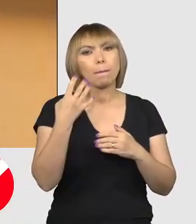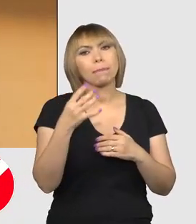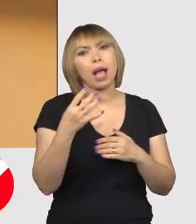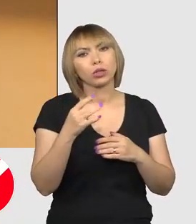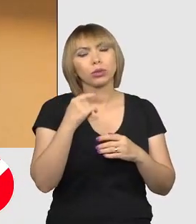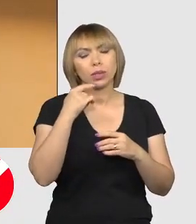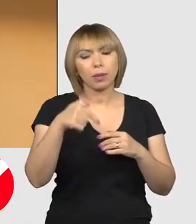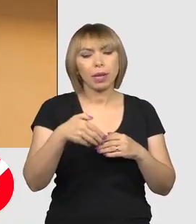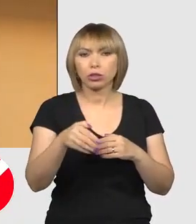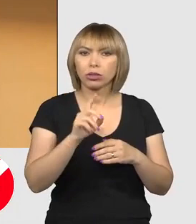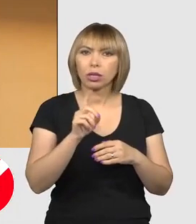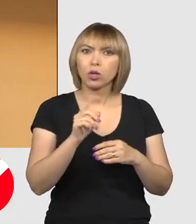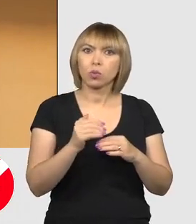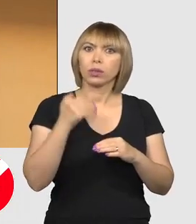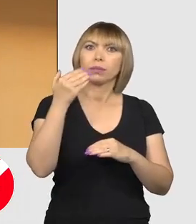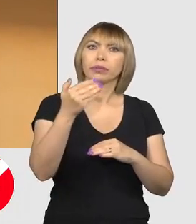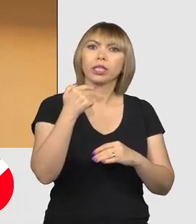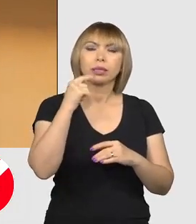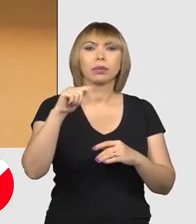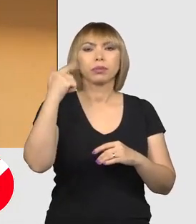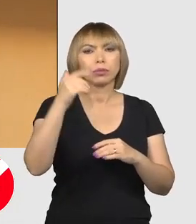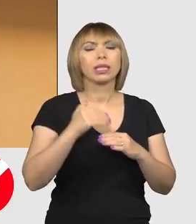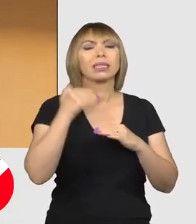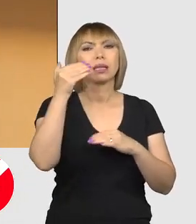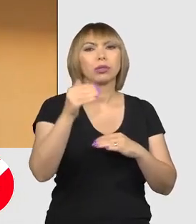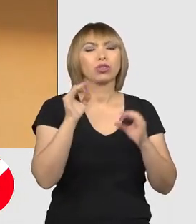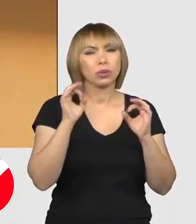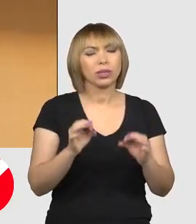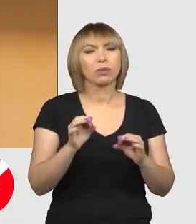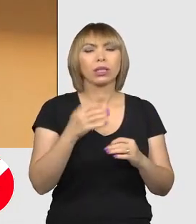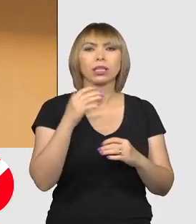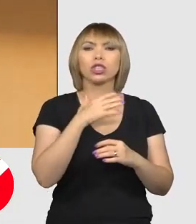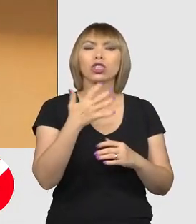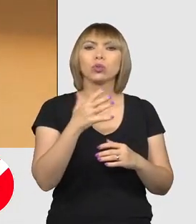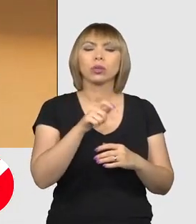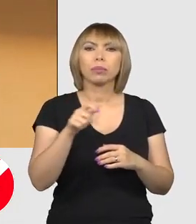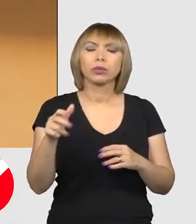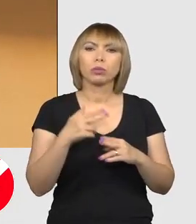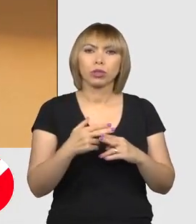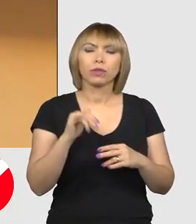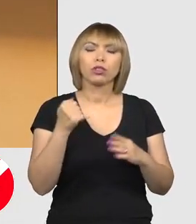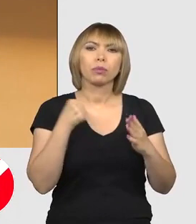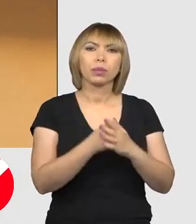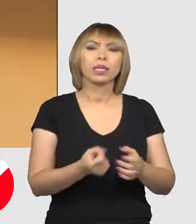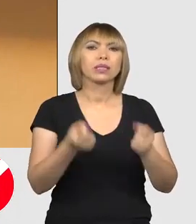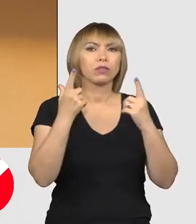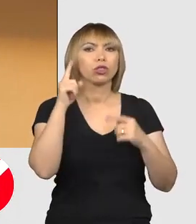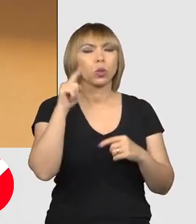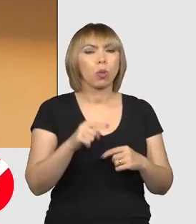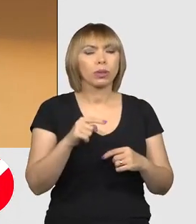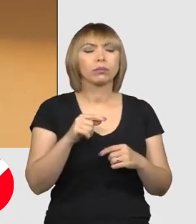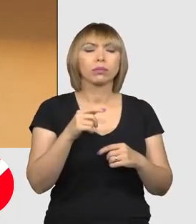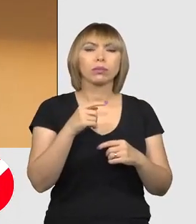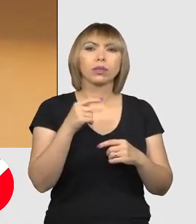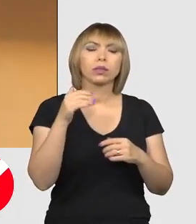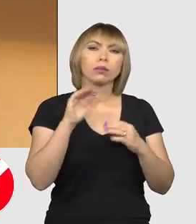săptămâna aceasta, dar nu să depășim. Săptămâna viitoare vom depăști cu siguranță probabil de 500 de cazuri și până la sfârșitul lunii pe